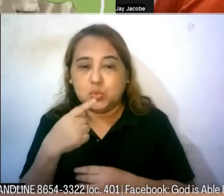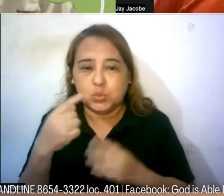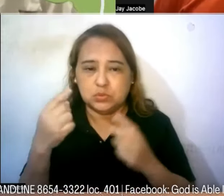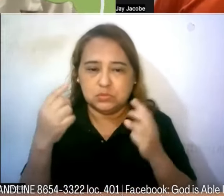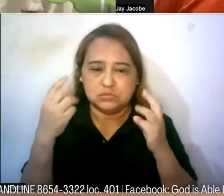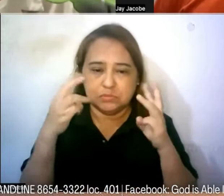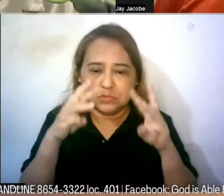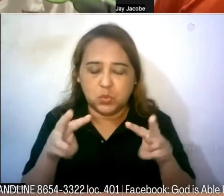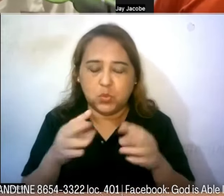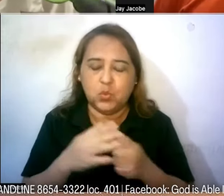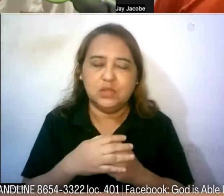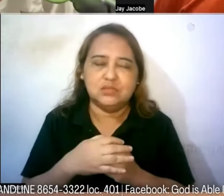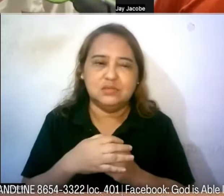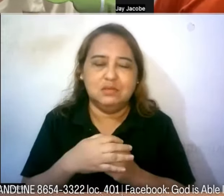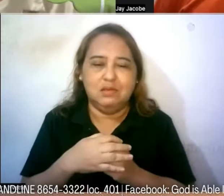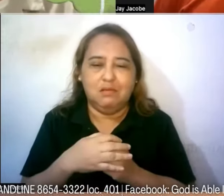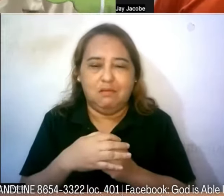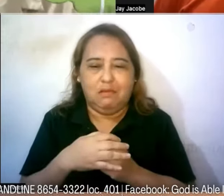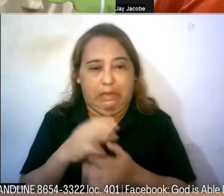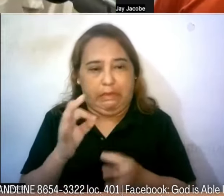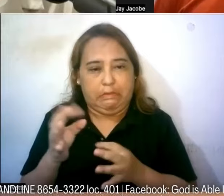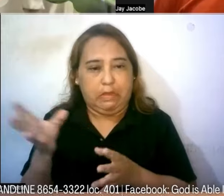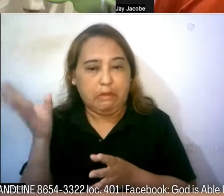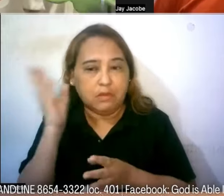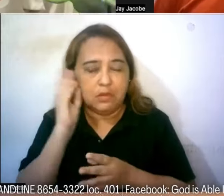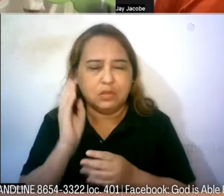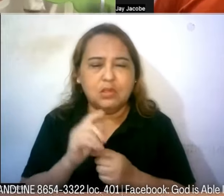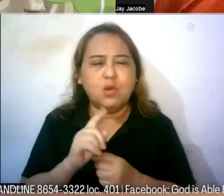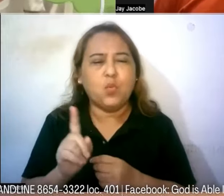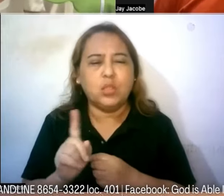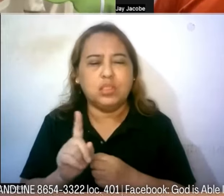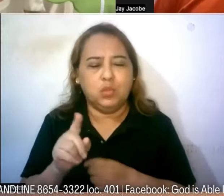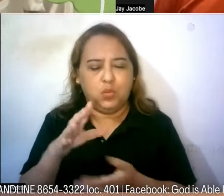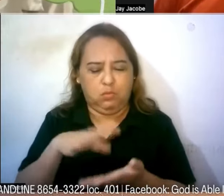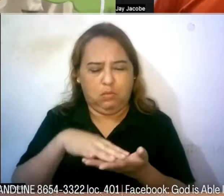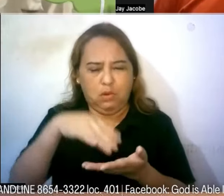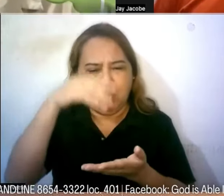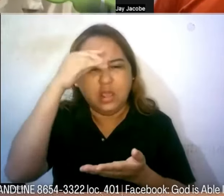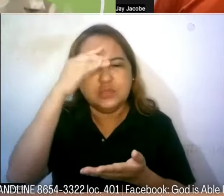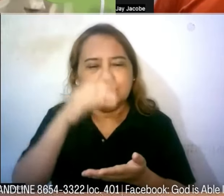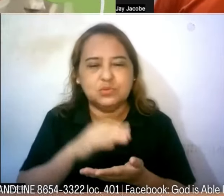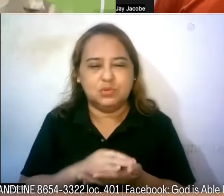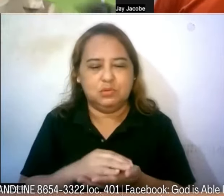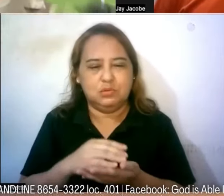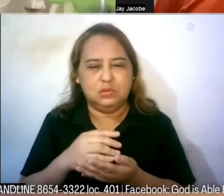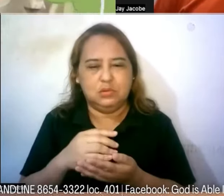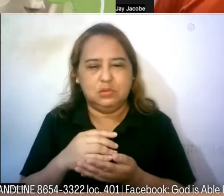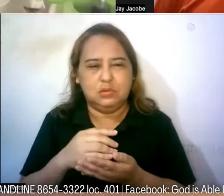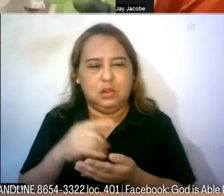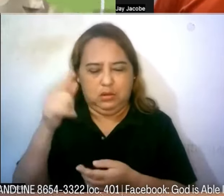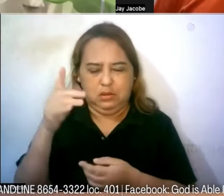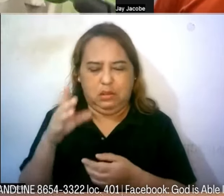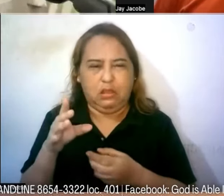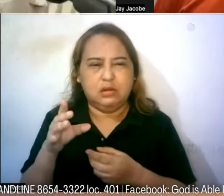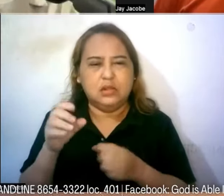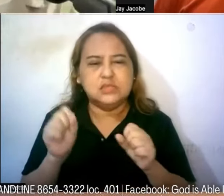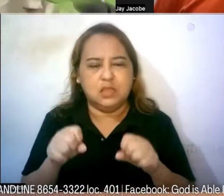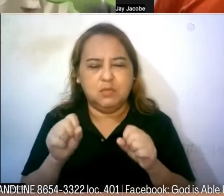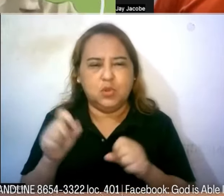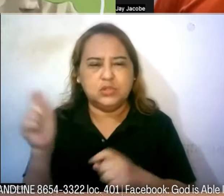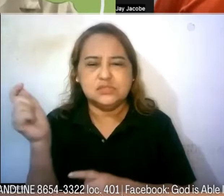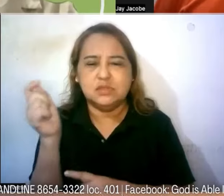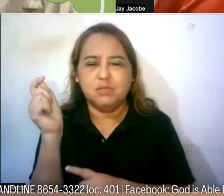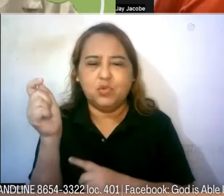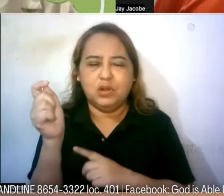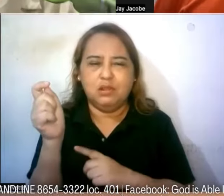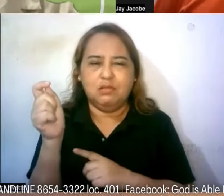-usapan sa mga tahanan ninyo kung nakikinig kayo ano yung mga natutunan nyo at nakita nyo God is able testimony mga